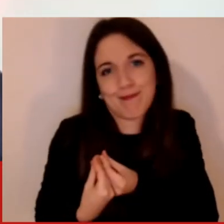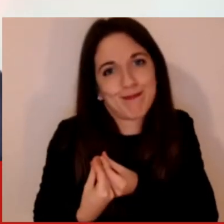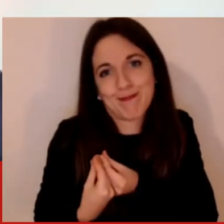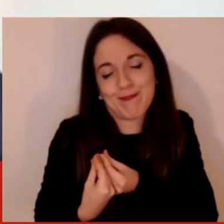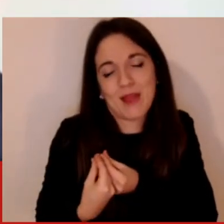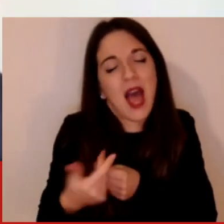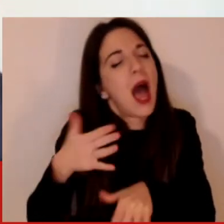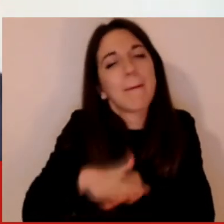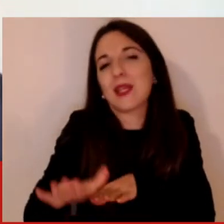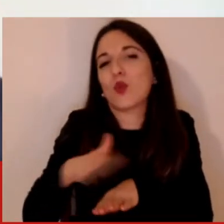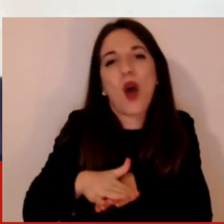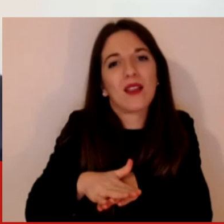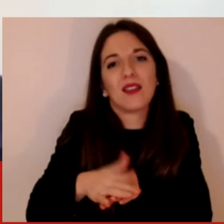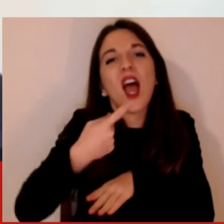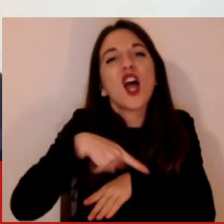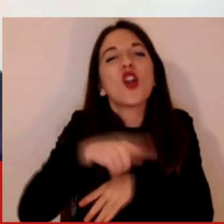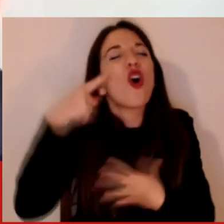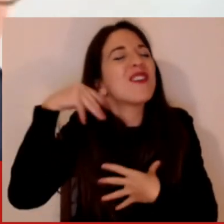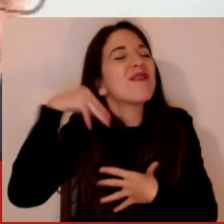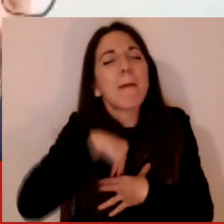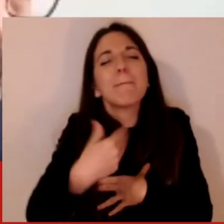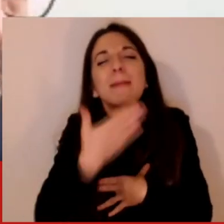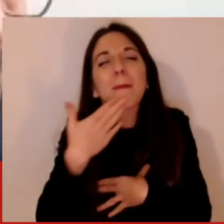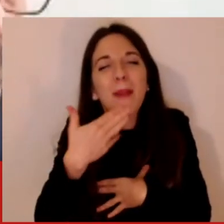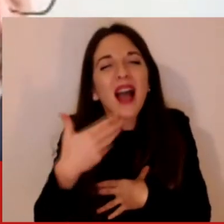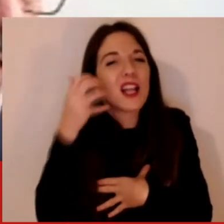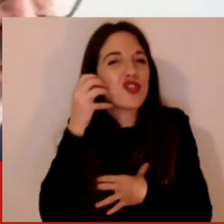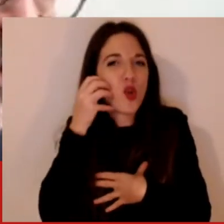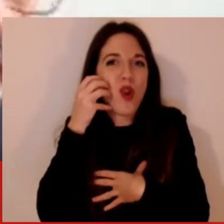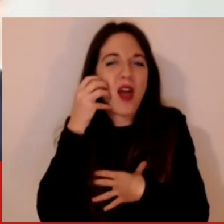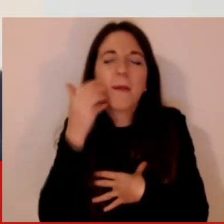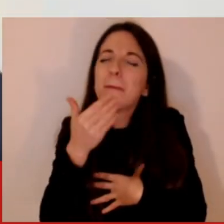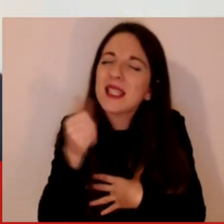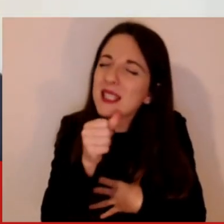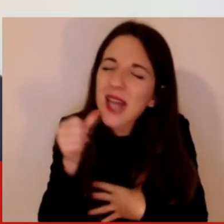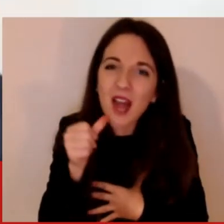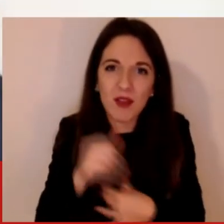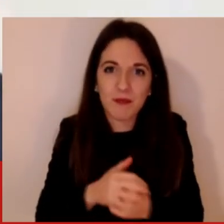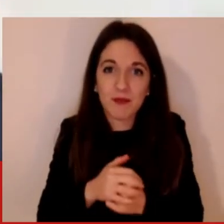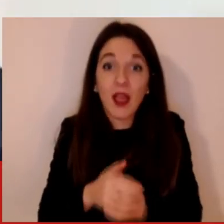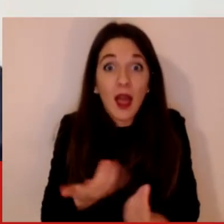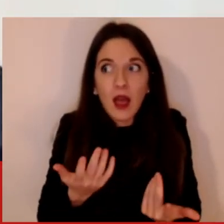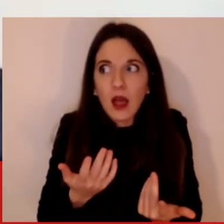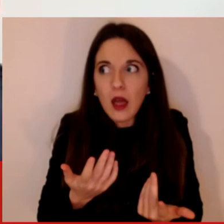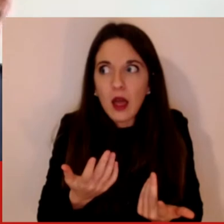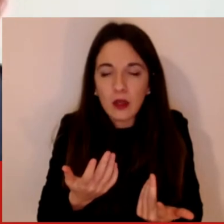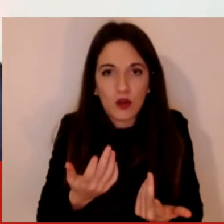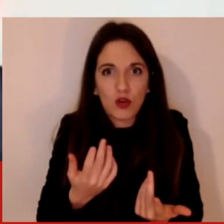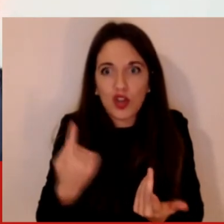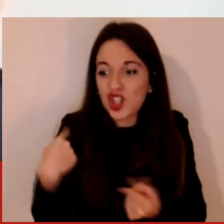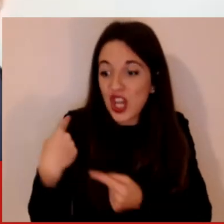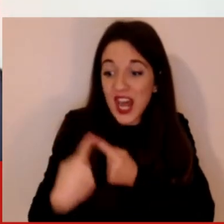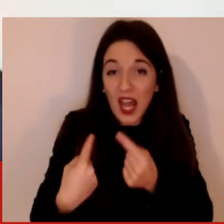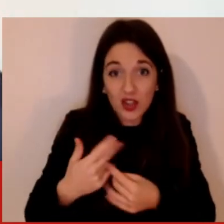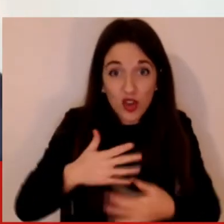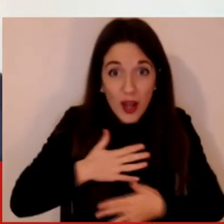di qualche cosa, di un dispositivo e questo purtroppo è qualche cosa che per chi è della mia generazione è molto evidente. Nessuno di noi